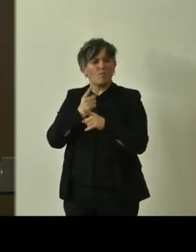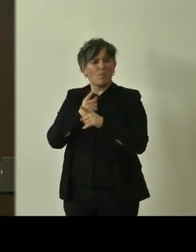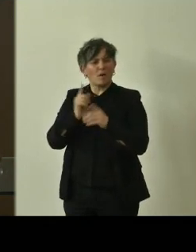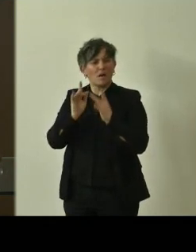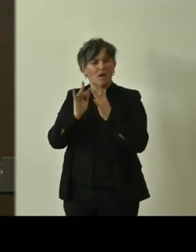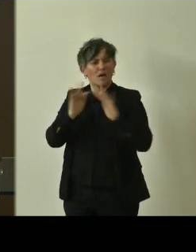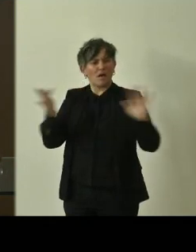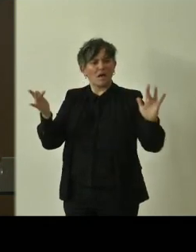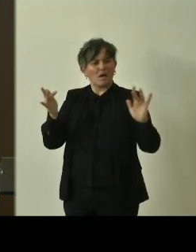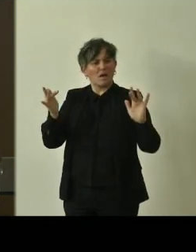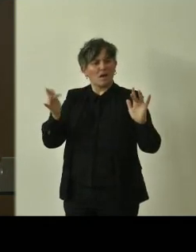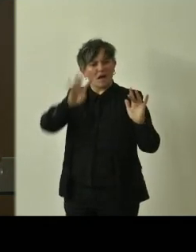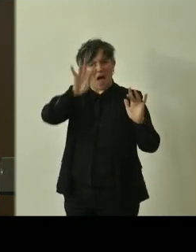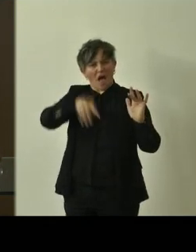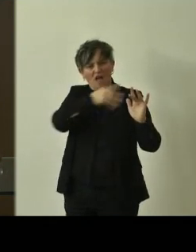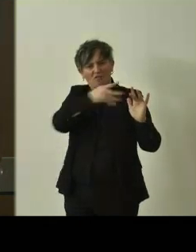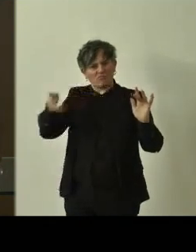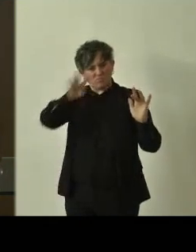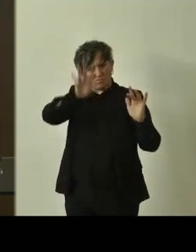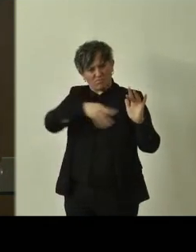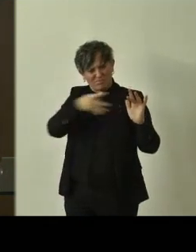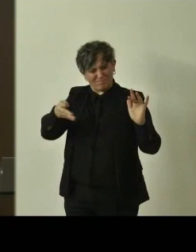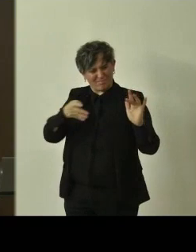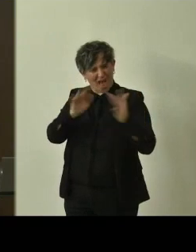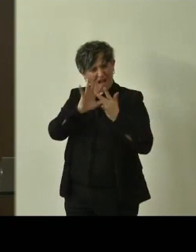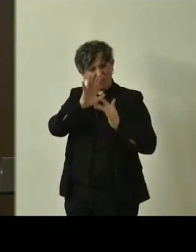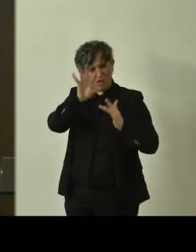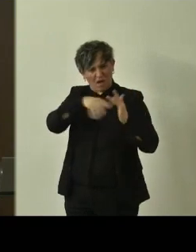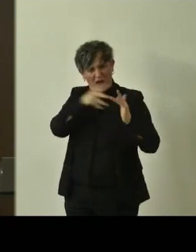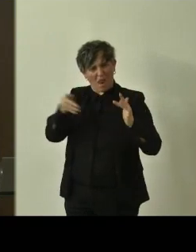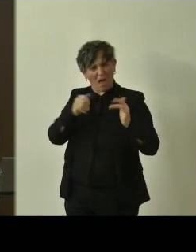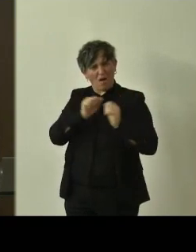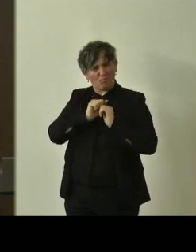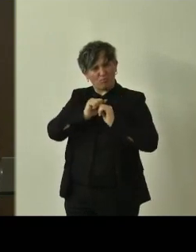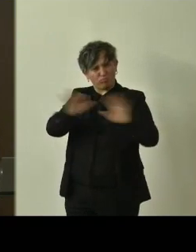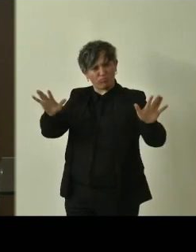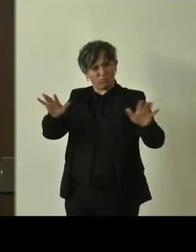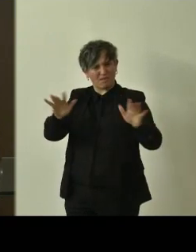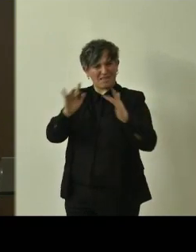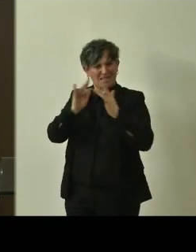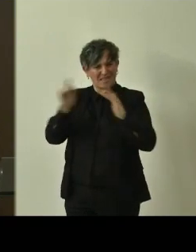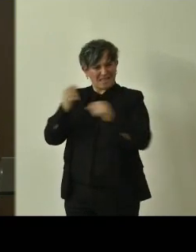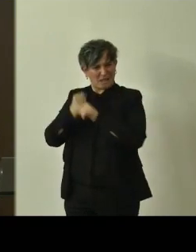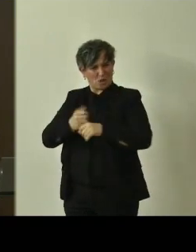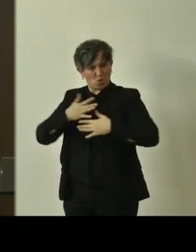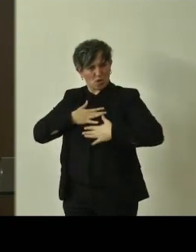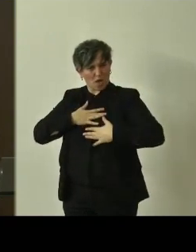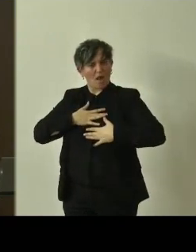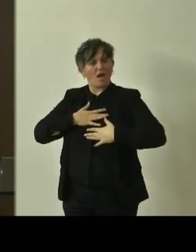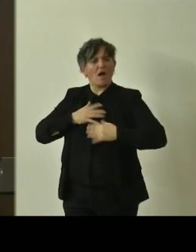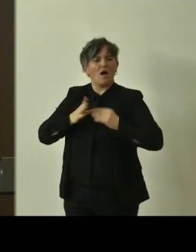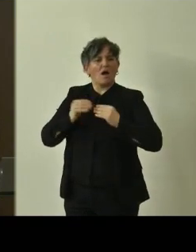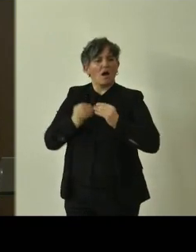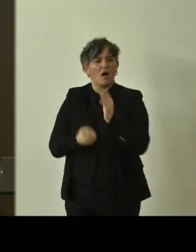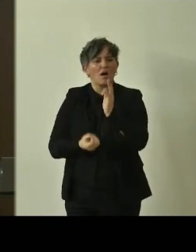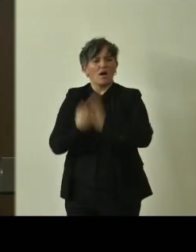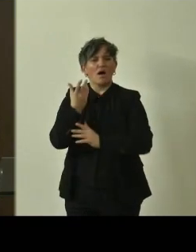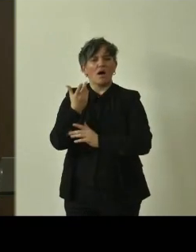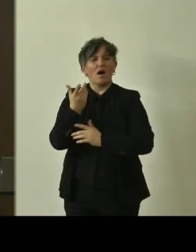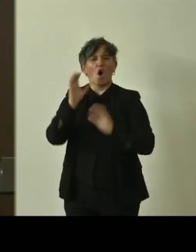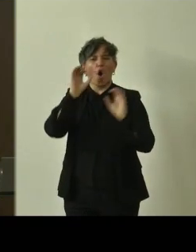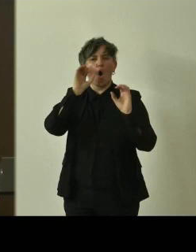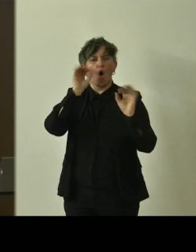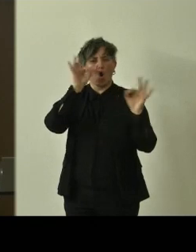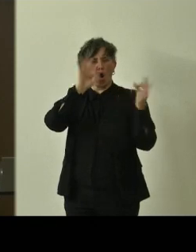istituzionali, abbiamo creato un strato informativo su Google Maps. se